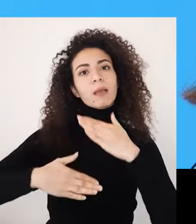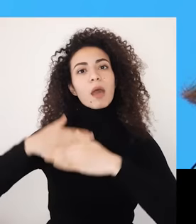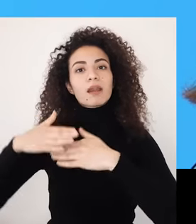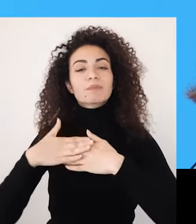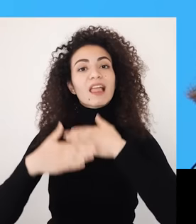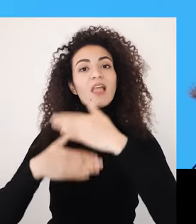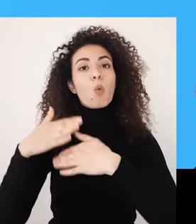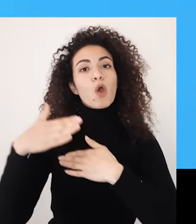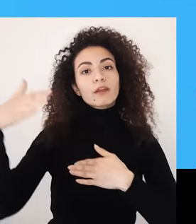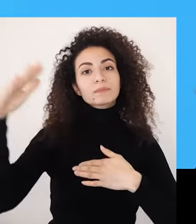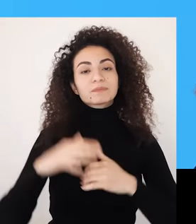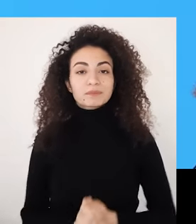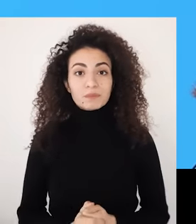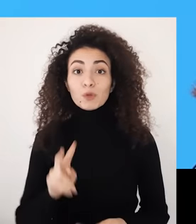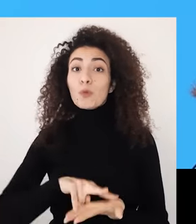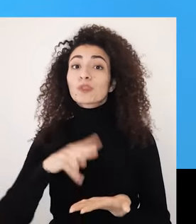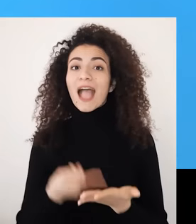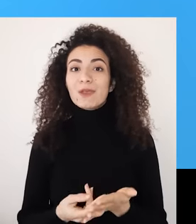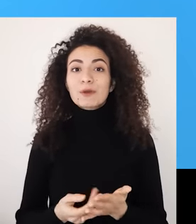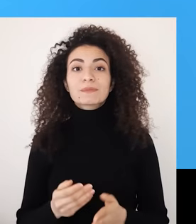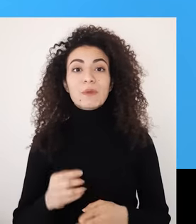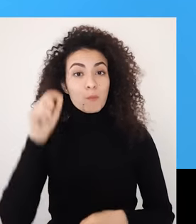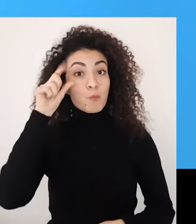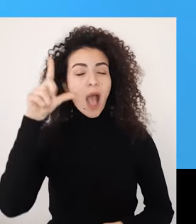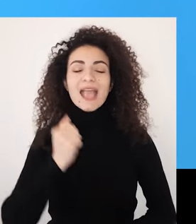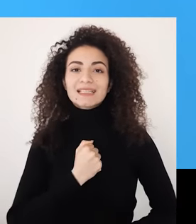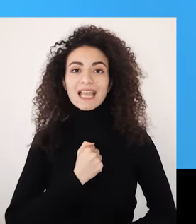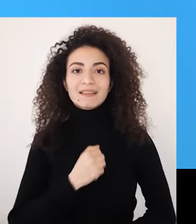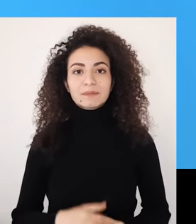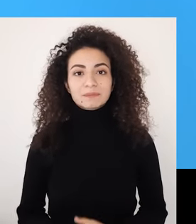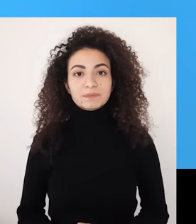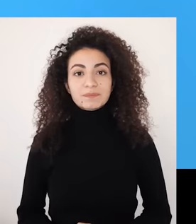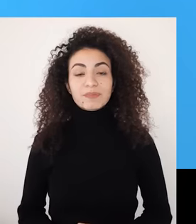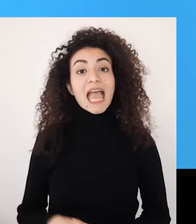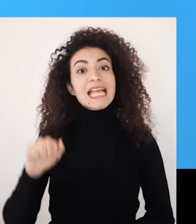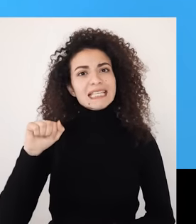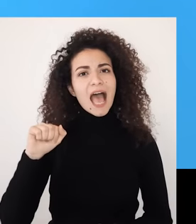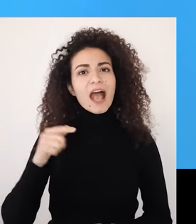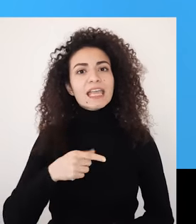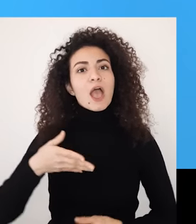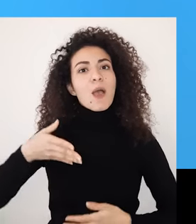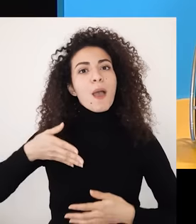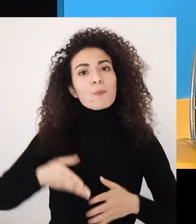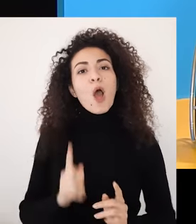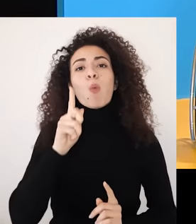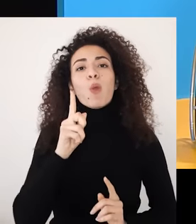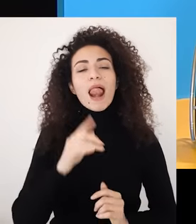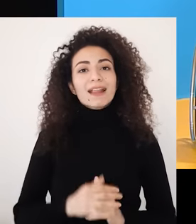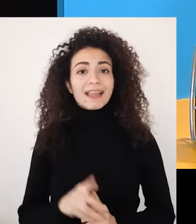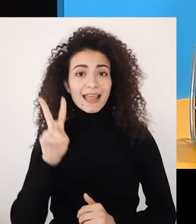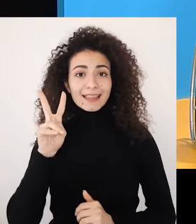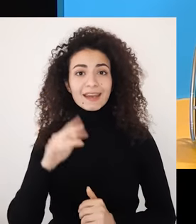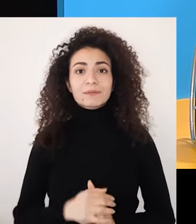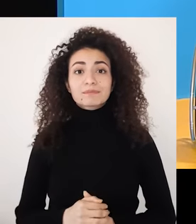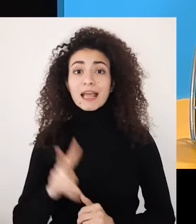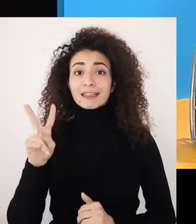هالاختبار فرصة للنمو والتحول من خلال الخطوة الأولى للتحول وهي الوعي الزاتي سارة هي